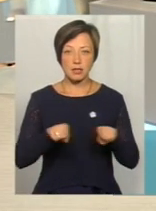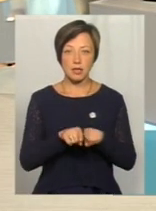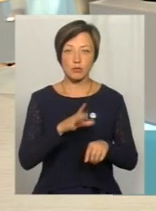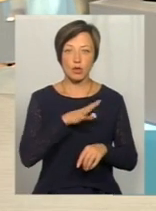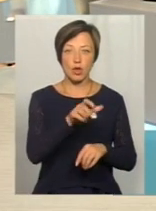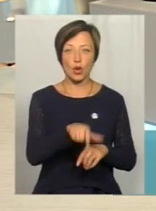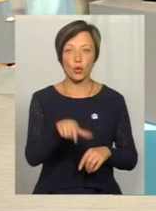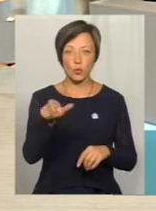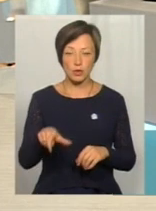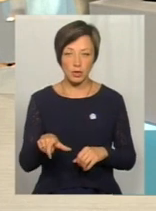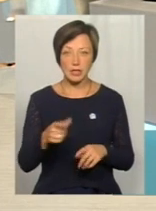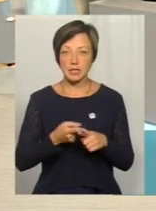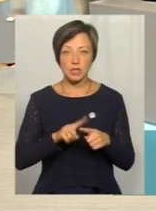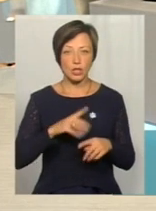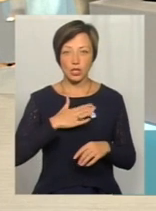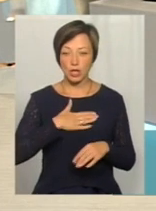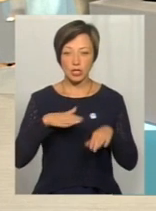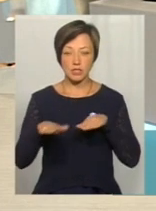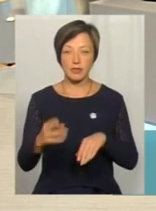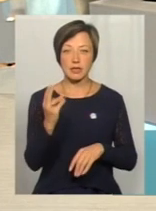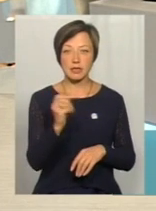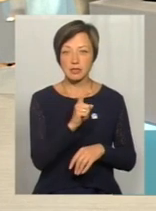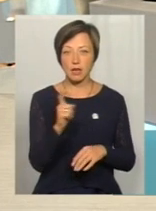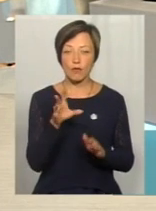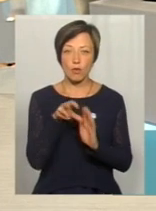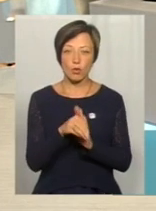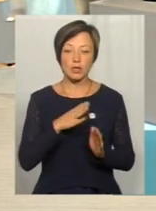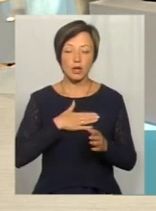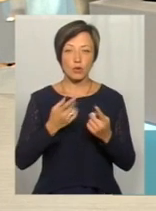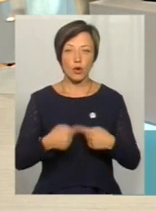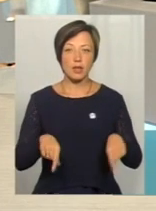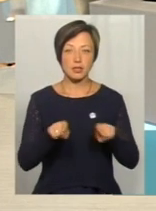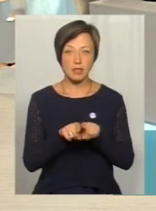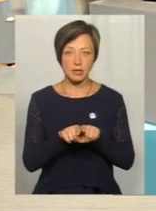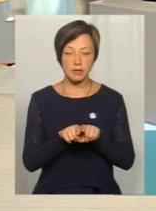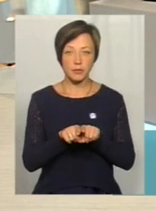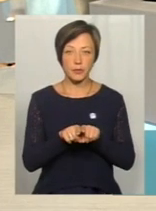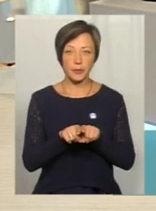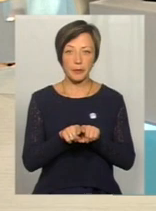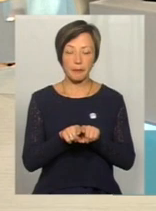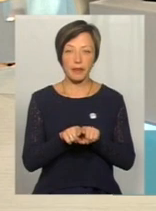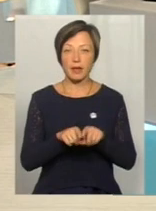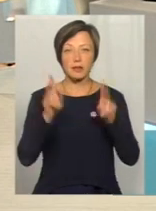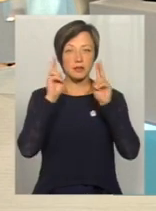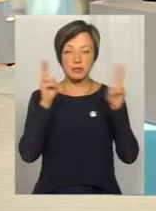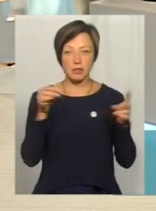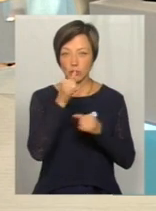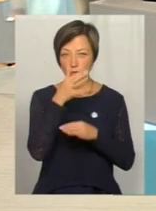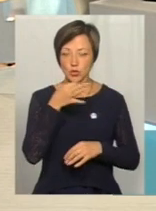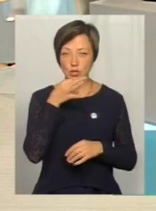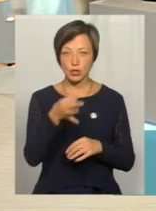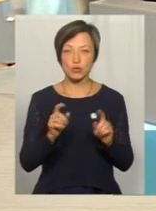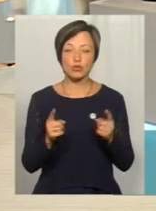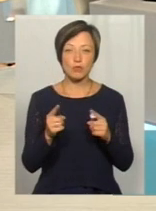були люди, це не наш швейний цех, що входить до нашої організації. Не знаю, не можу сказати,